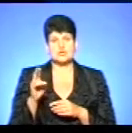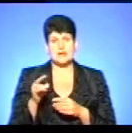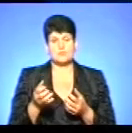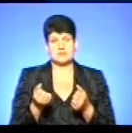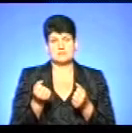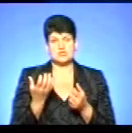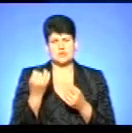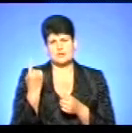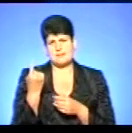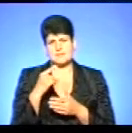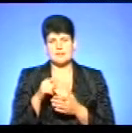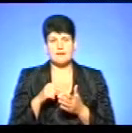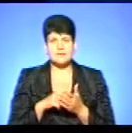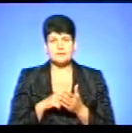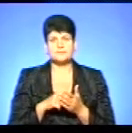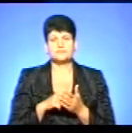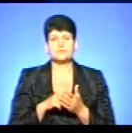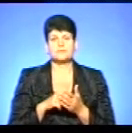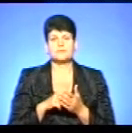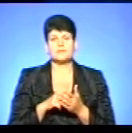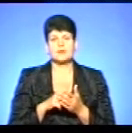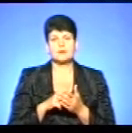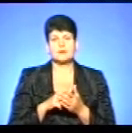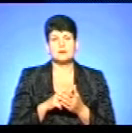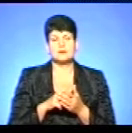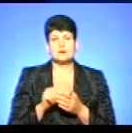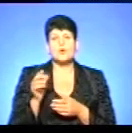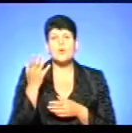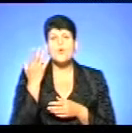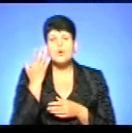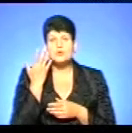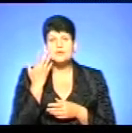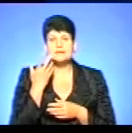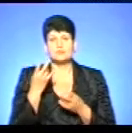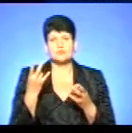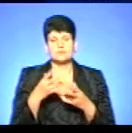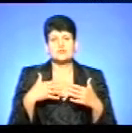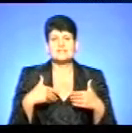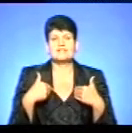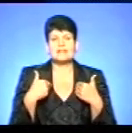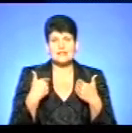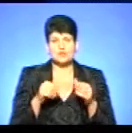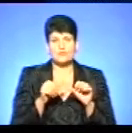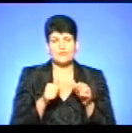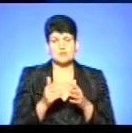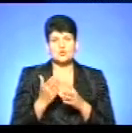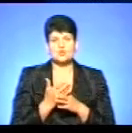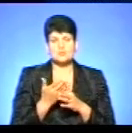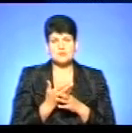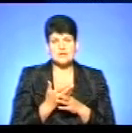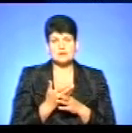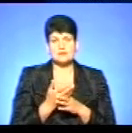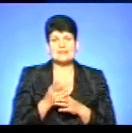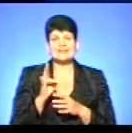І ще одне запитання, яке надійшло на нашу пошту, це те, коли потрібно звертатися, щоб оформити субсидію саме